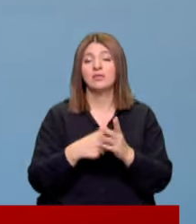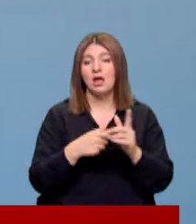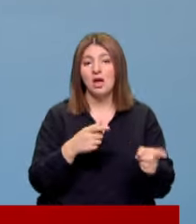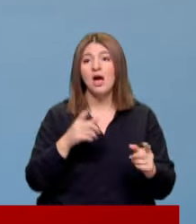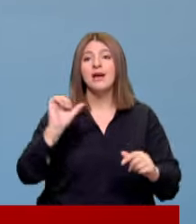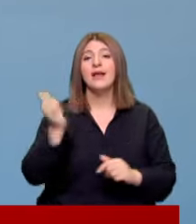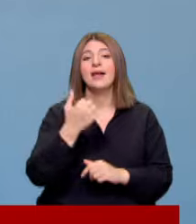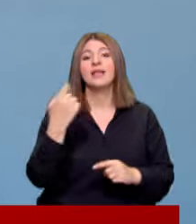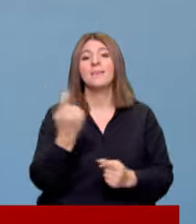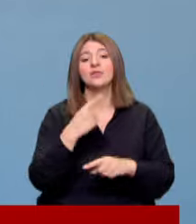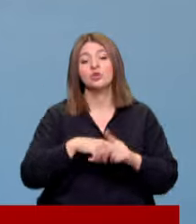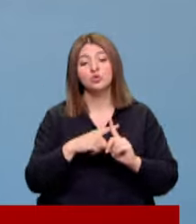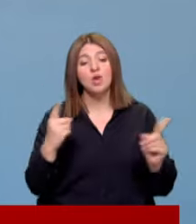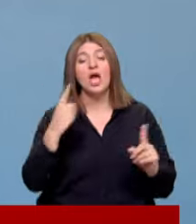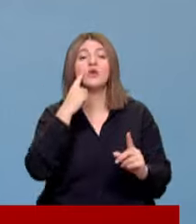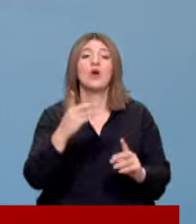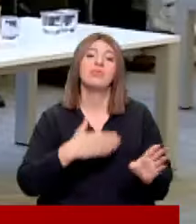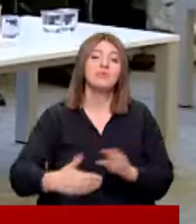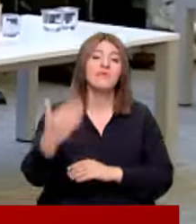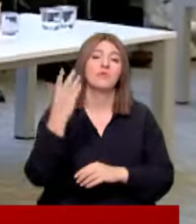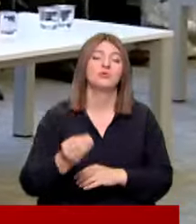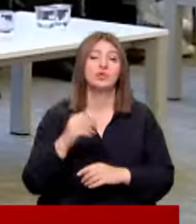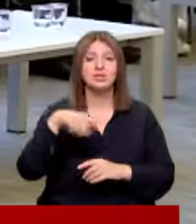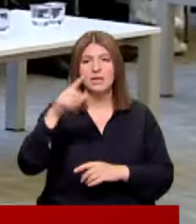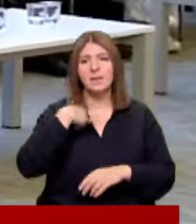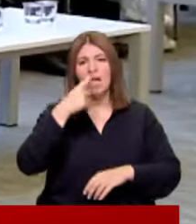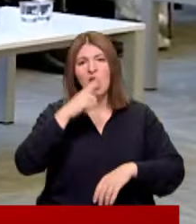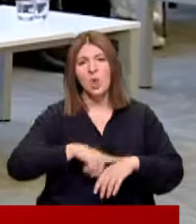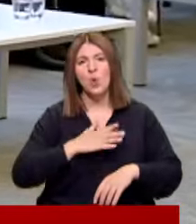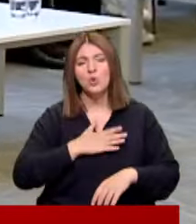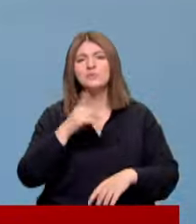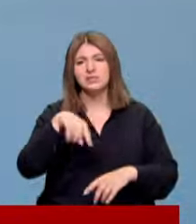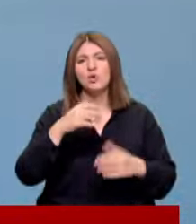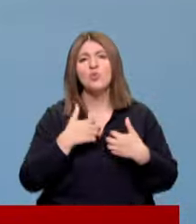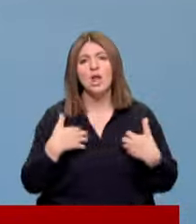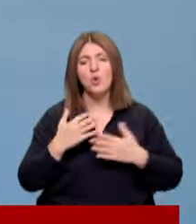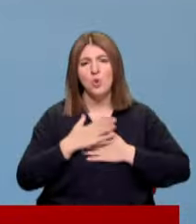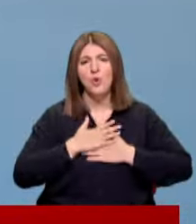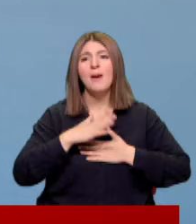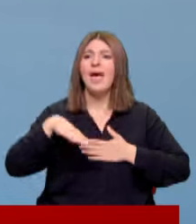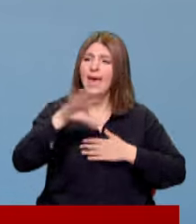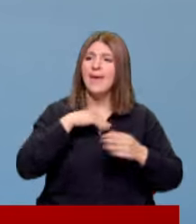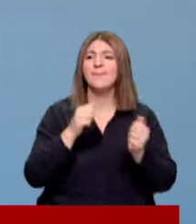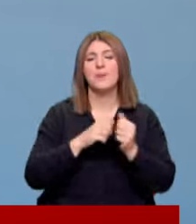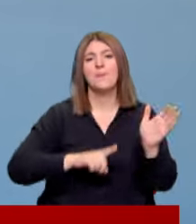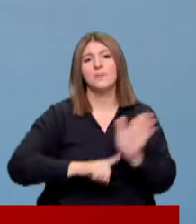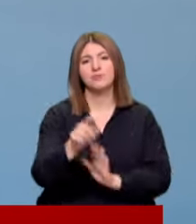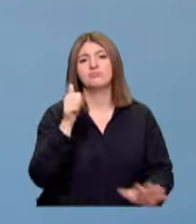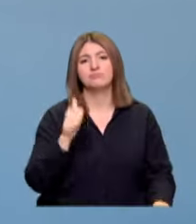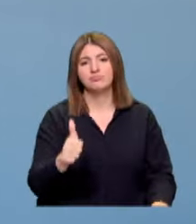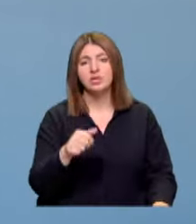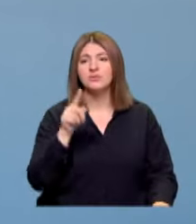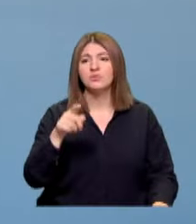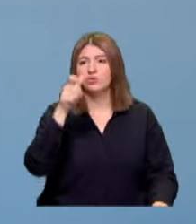kaliteli bir süreç şekliyle ilerlesin Size inanıyorum, size güveniyorum, hep beraber başaracağız,